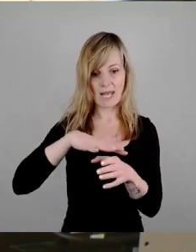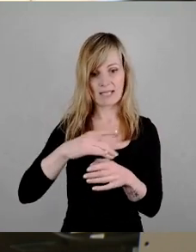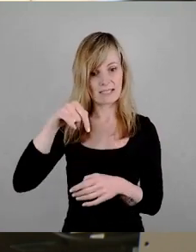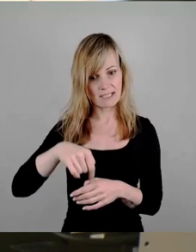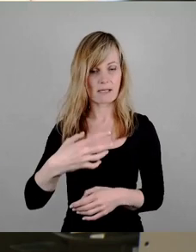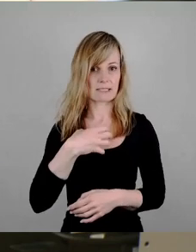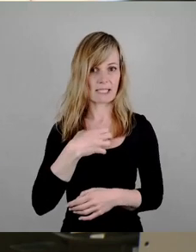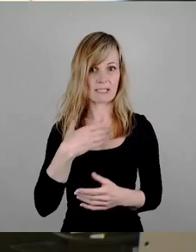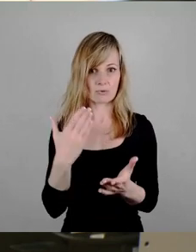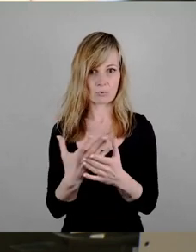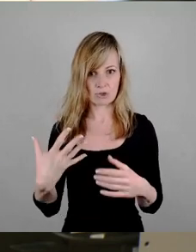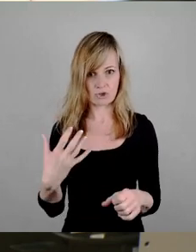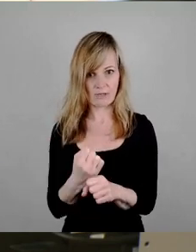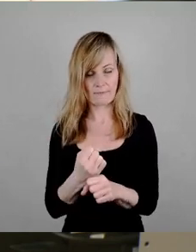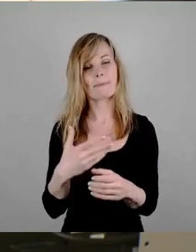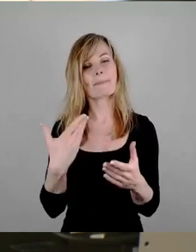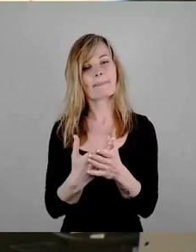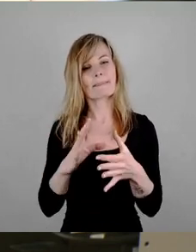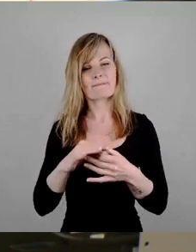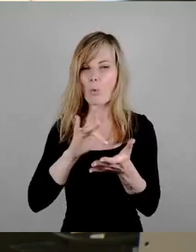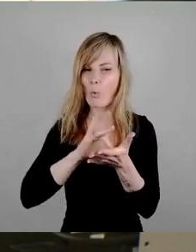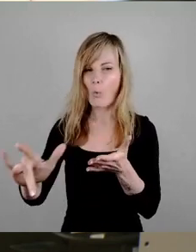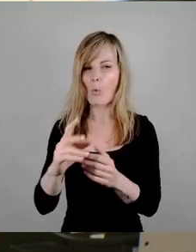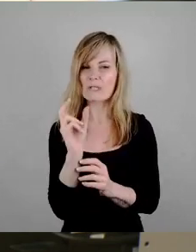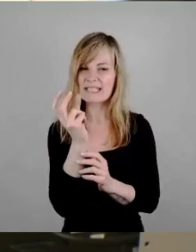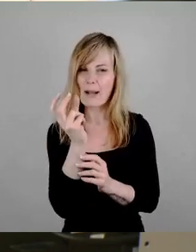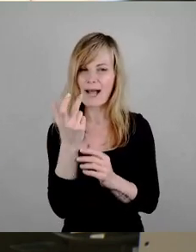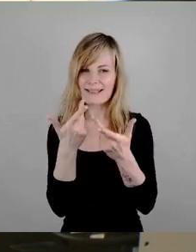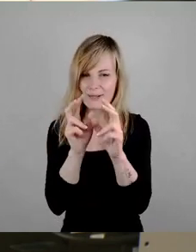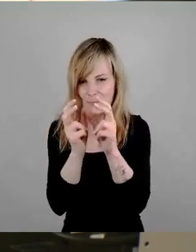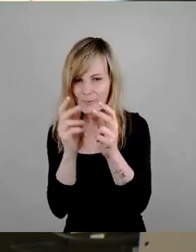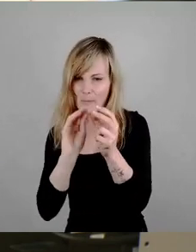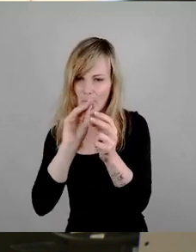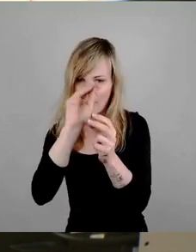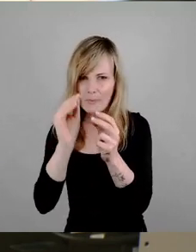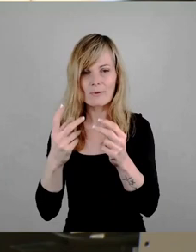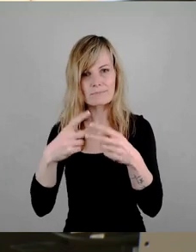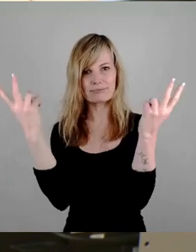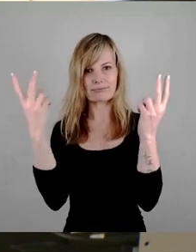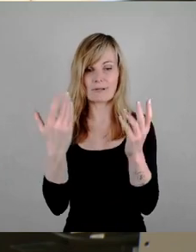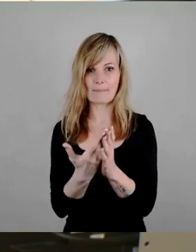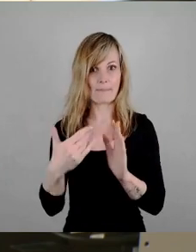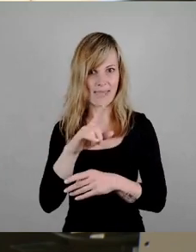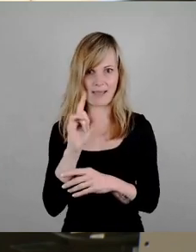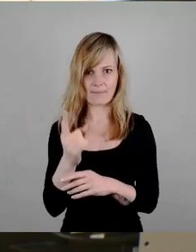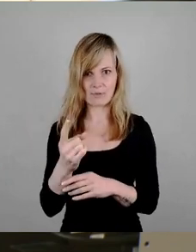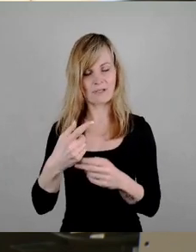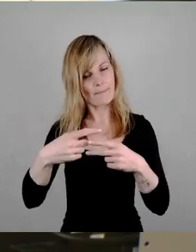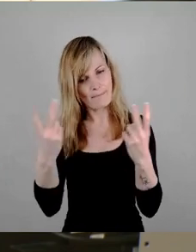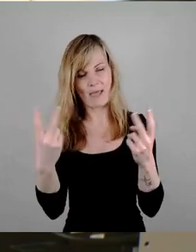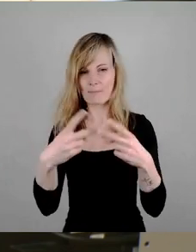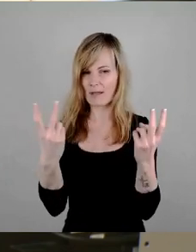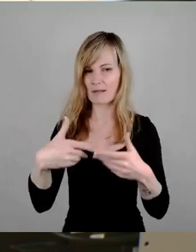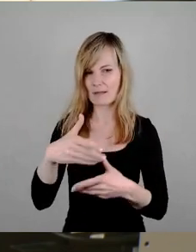Das ist ein Diamant Der jetzt sozusagen auch noch publiker werden muss Das ist, dass wir so ein